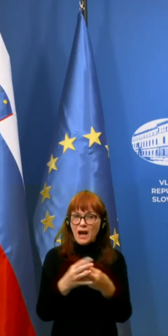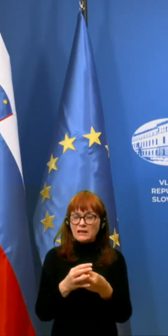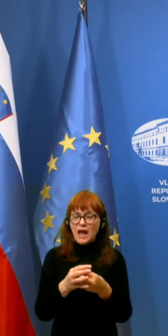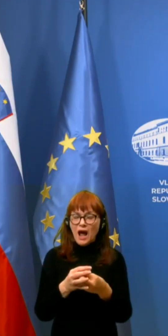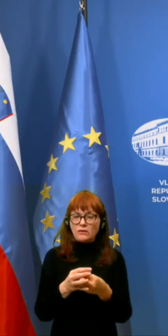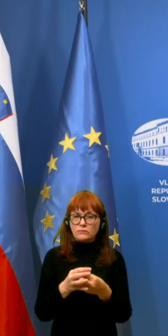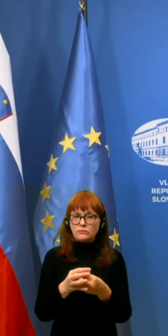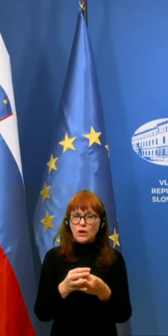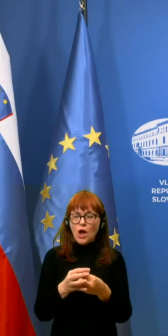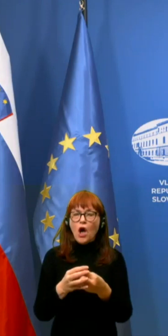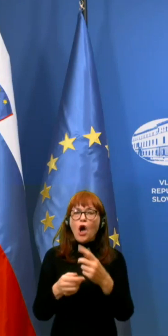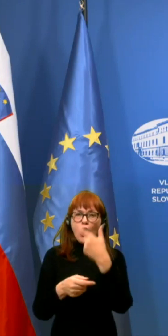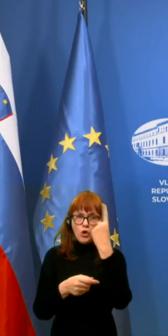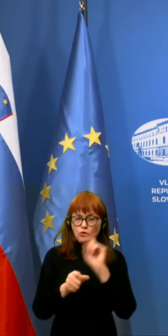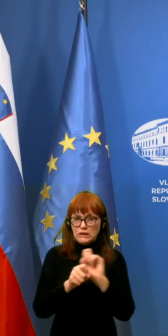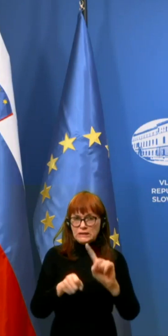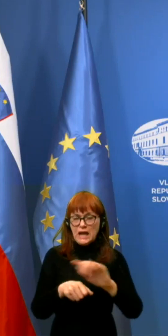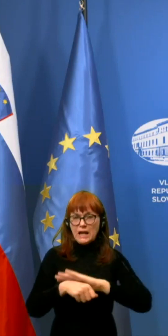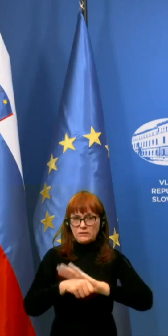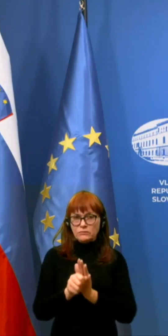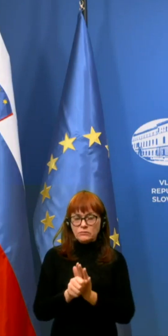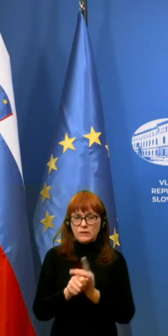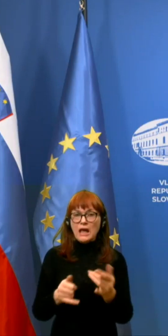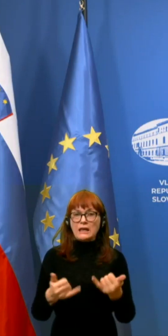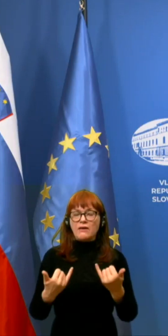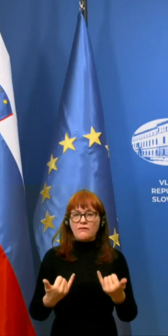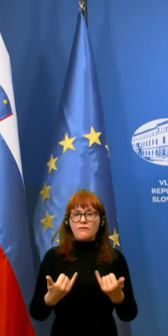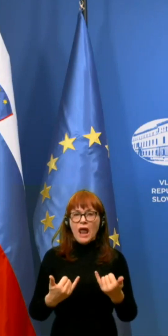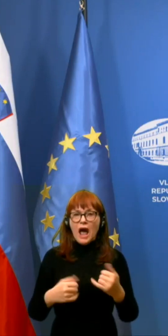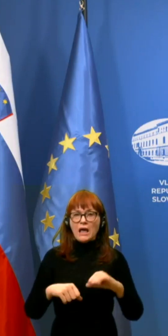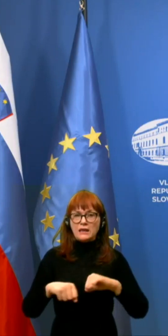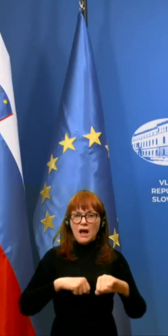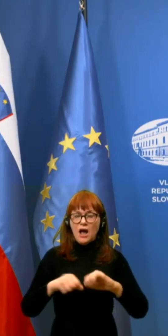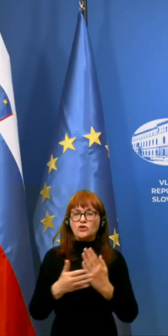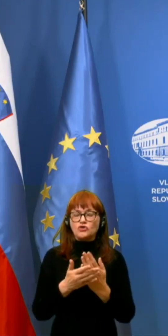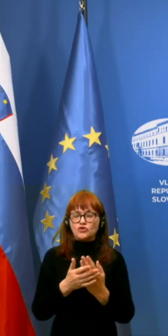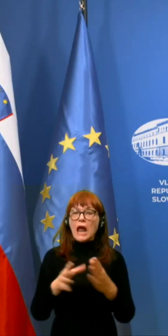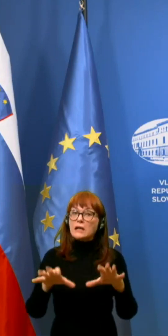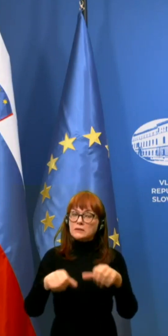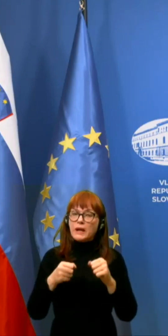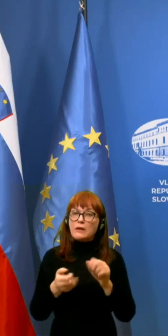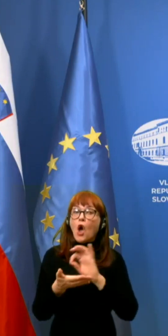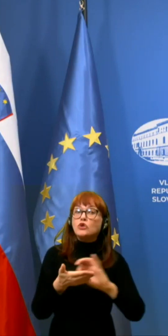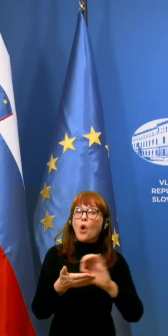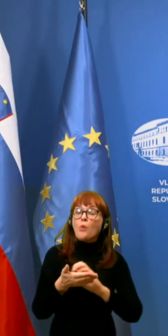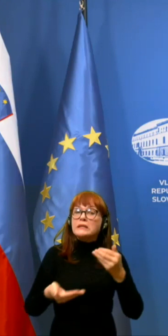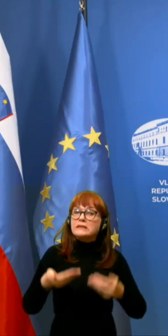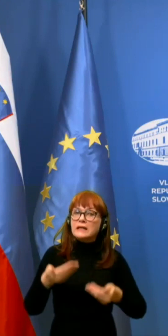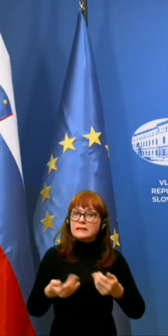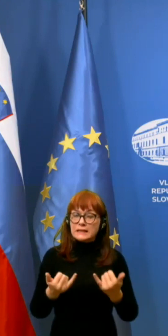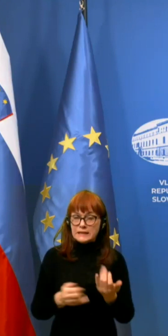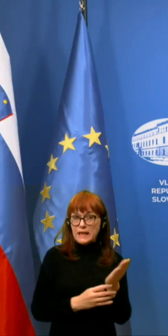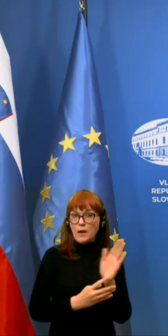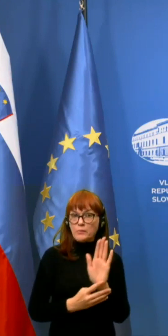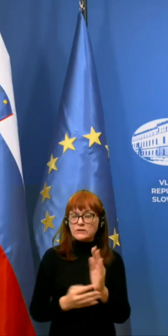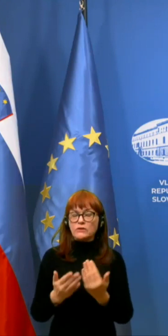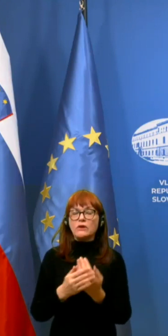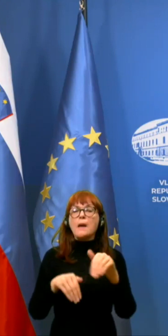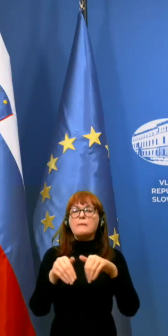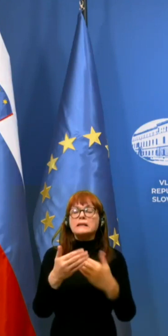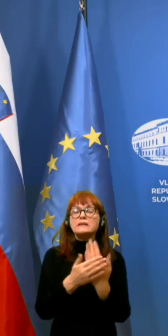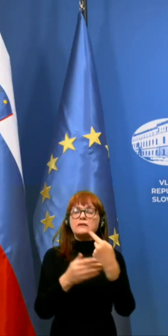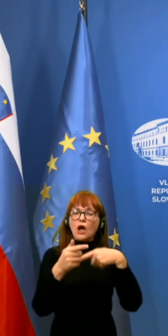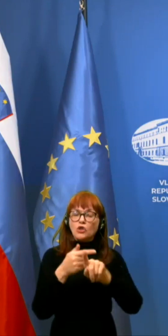SARS-CoV-2, ki ga je vlada danes jutre že sprejela, dopisni seji, nam pa ga bo sedaj predstavil minister za notranje